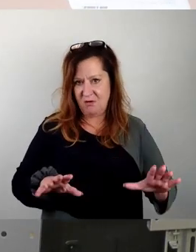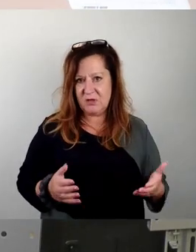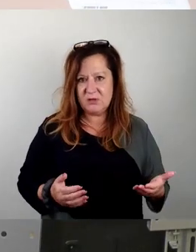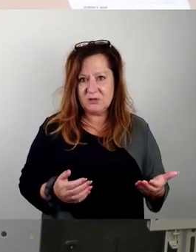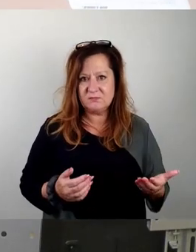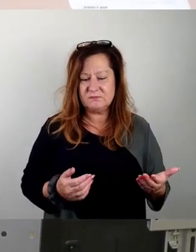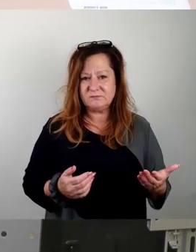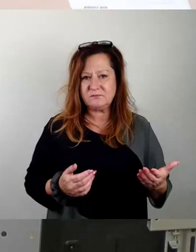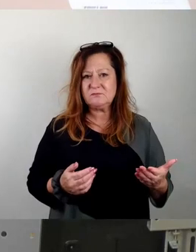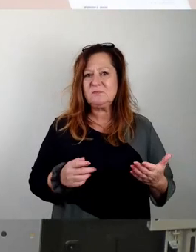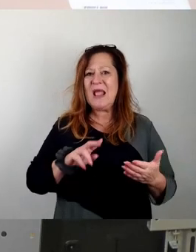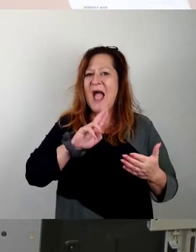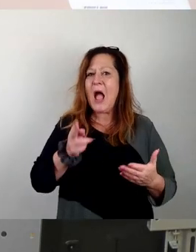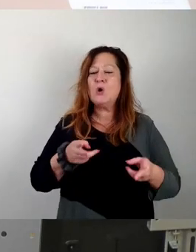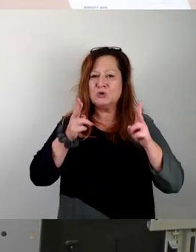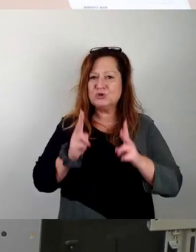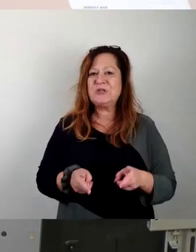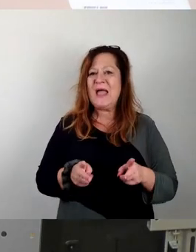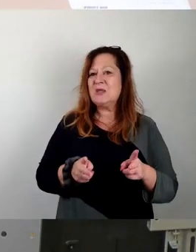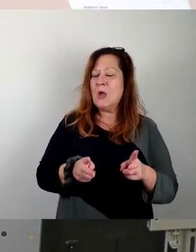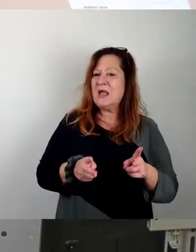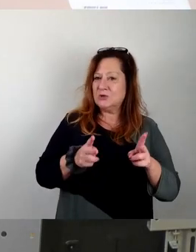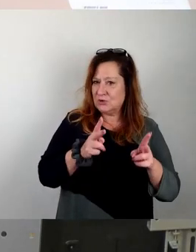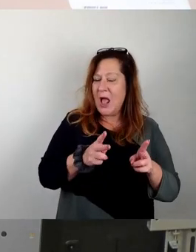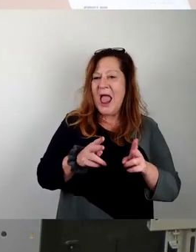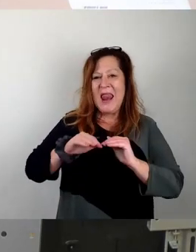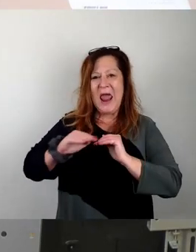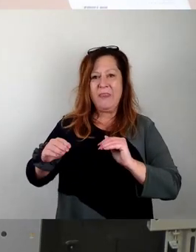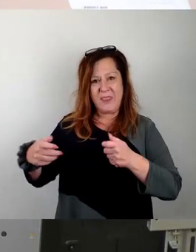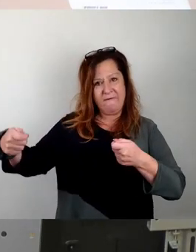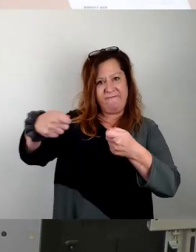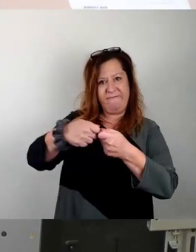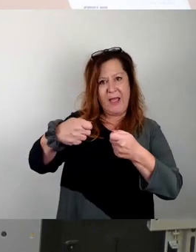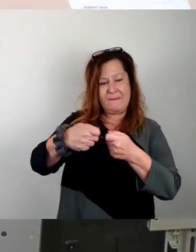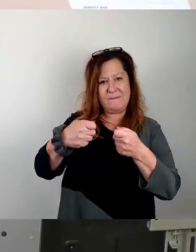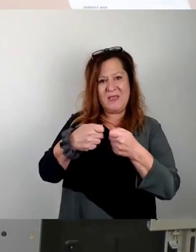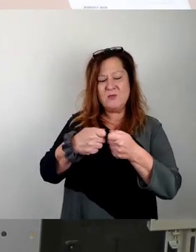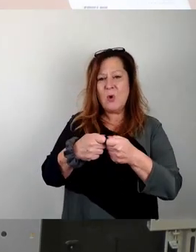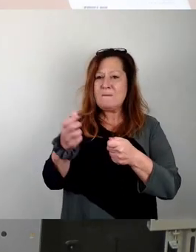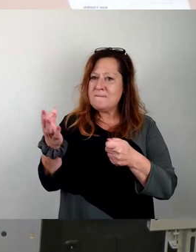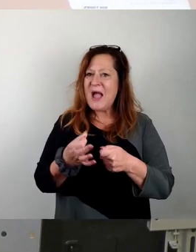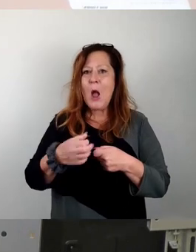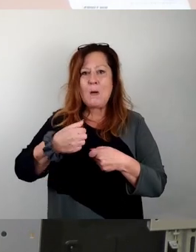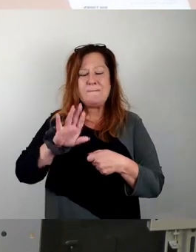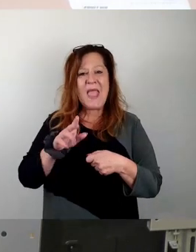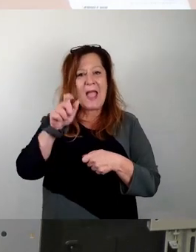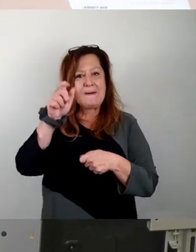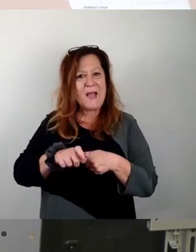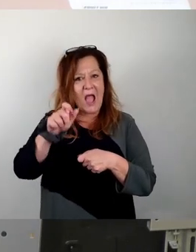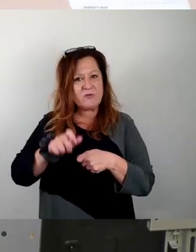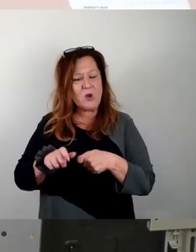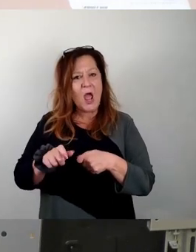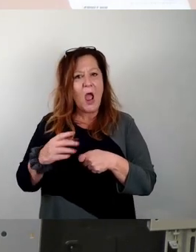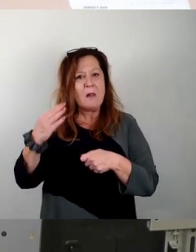Des Weiteren soll sich die Stadt mit dem Land in Verbindung setzen und um eine Aufstockung des Personals, der Polizei fordern, da wir als